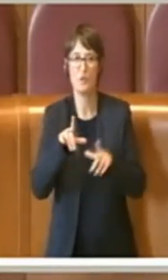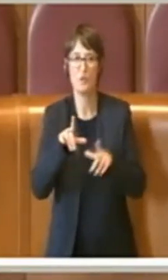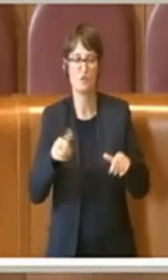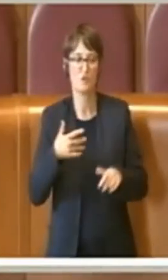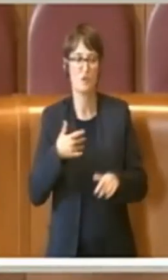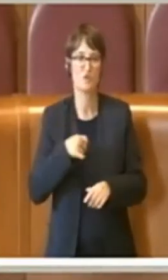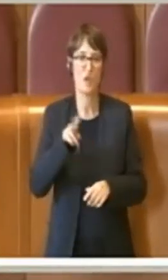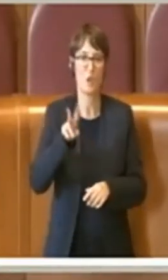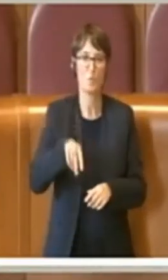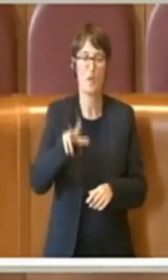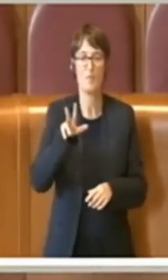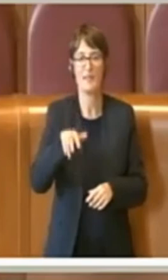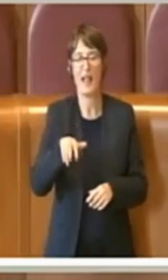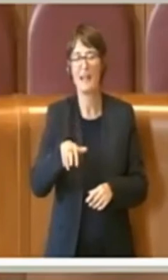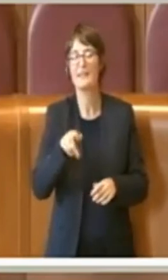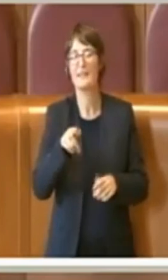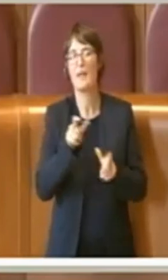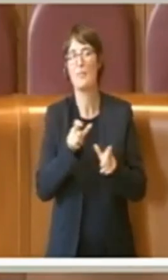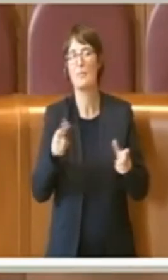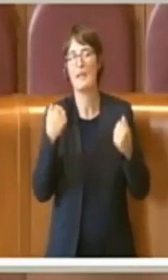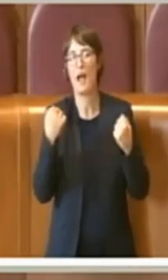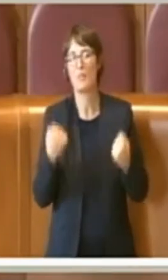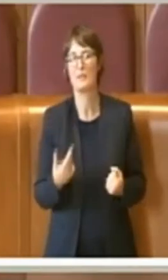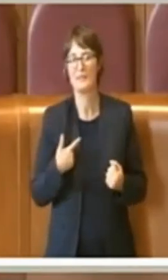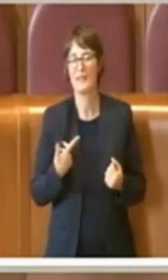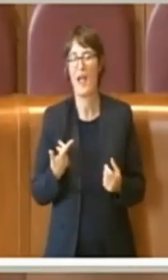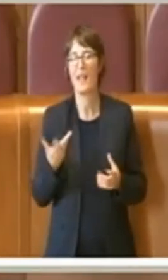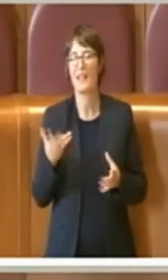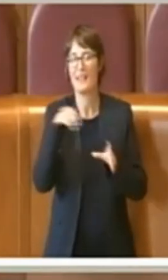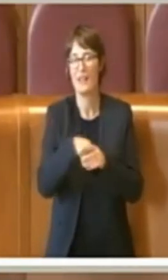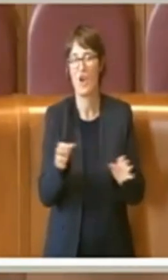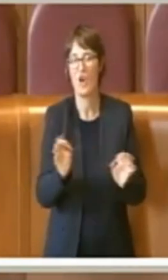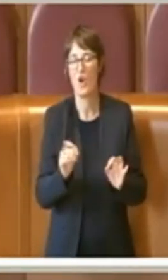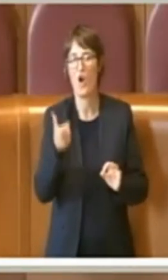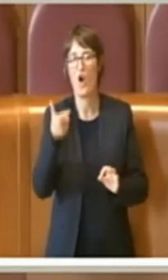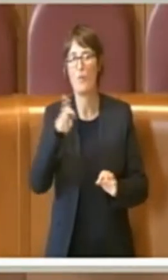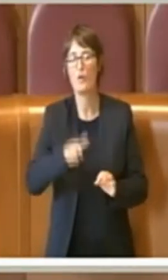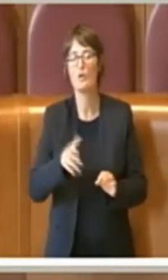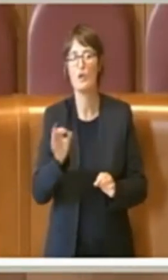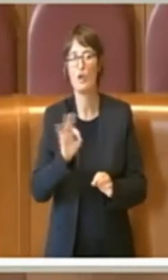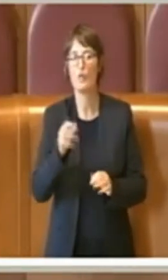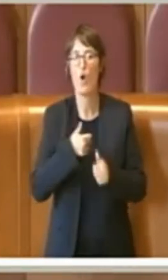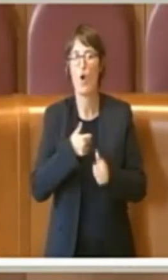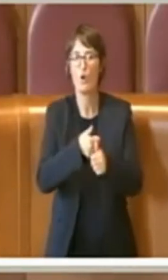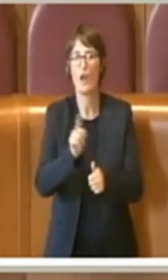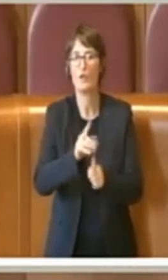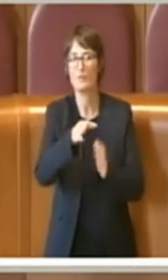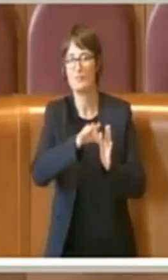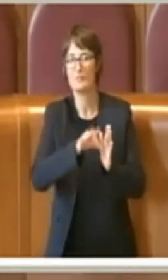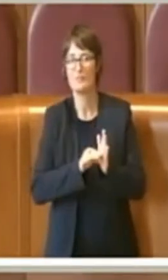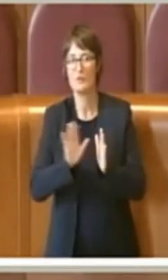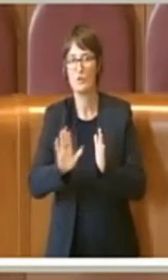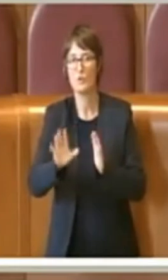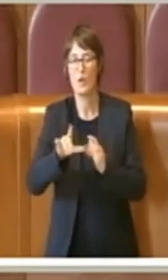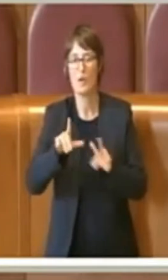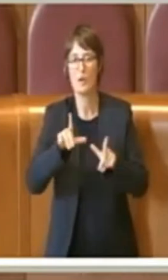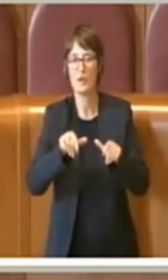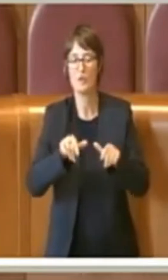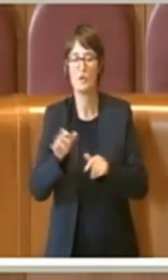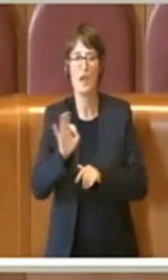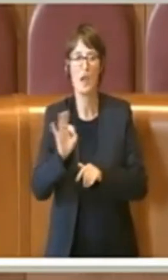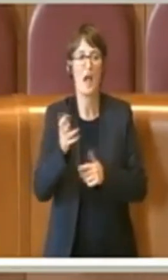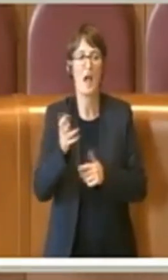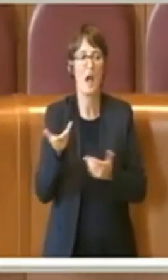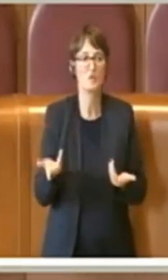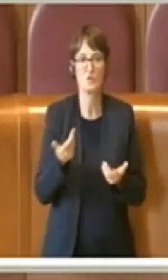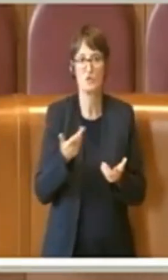perché non hanno rispettato la procedura prevista dalla Regione Lazio, oppure non hanno ancora incominciato a derogarlo questo bonus affitto. C'è ancora tantissimo da fare,